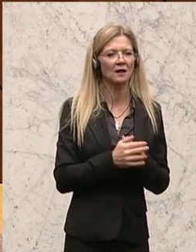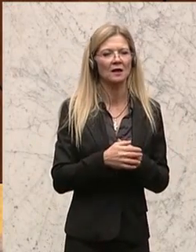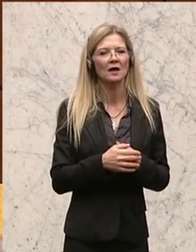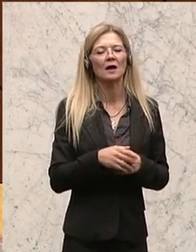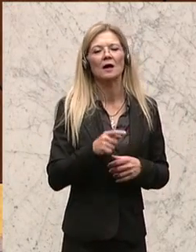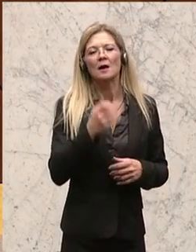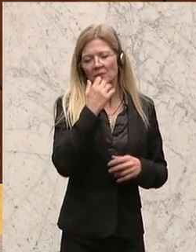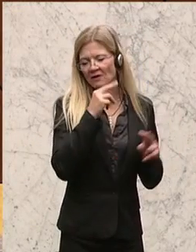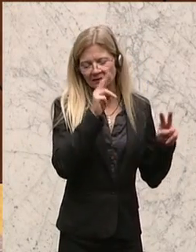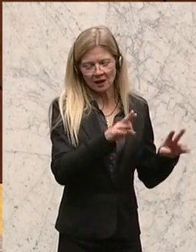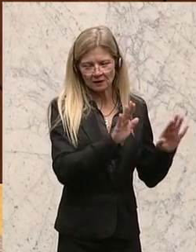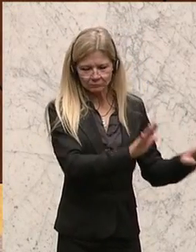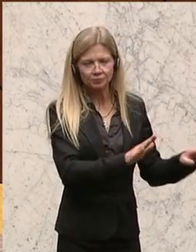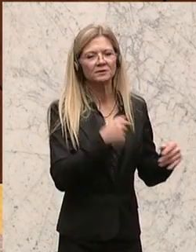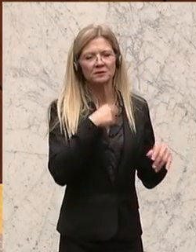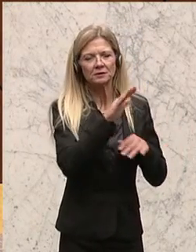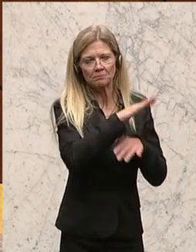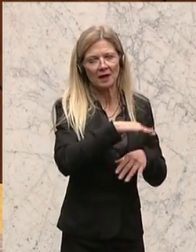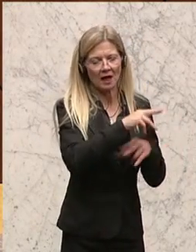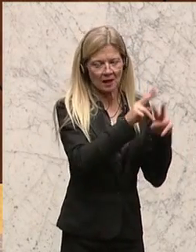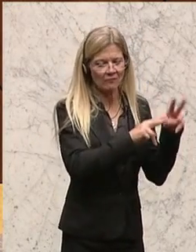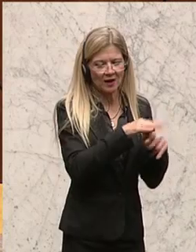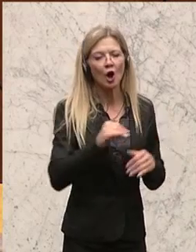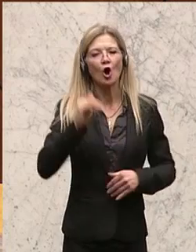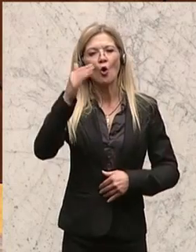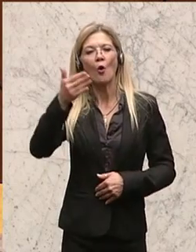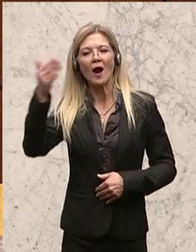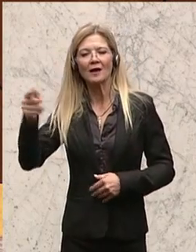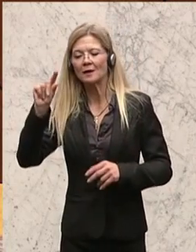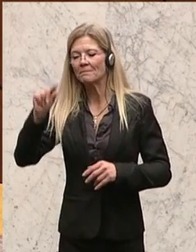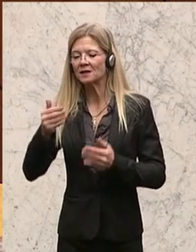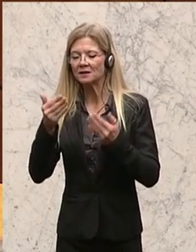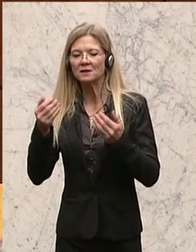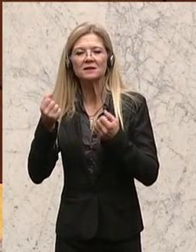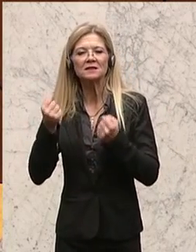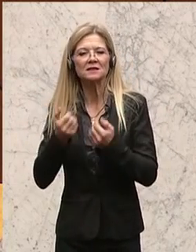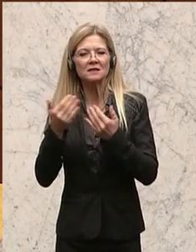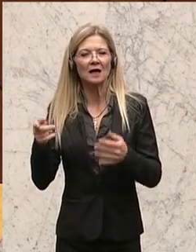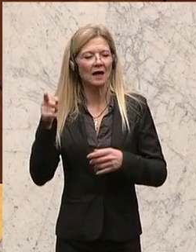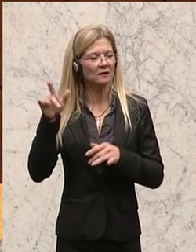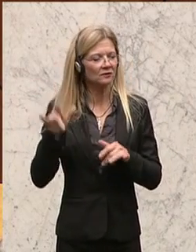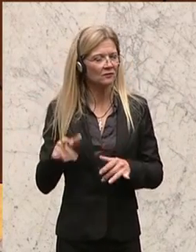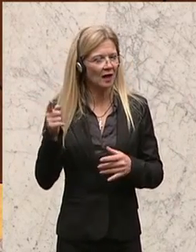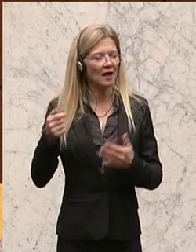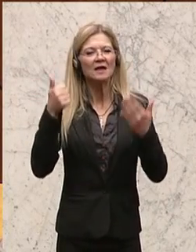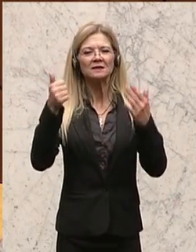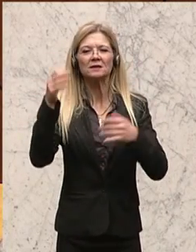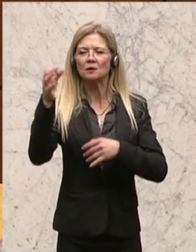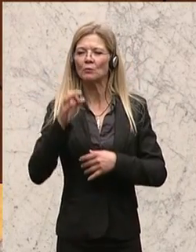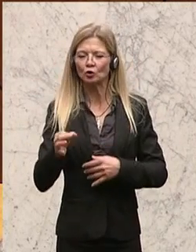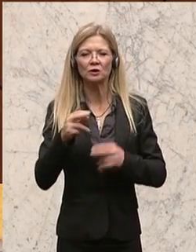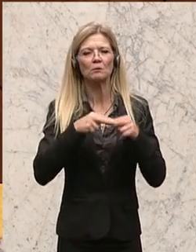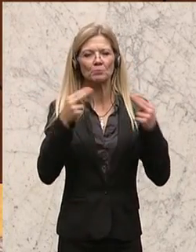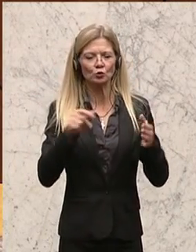aus, da geht es im Bereich Pflege. Bei der hoheitlichen Mindestsicherung gibt es eine Auftragung der Kosten, 60 Prozent zahlt der Bund,